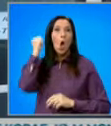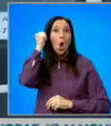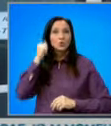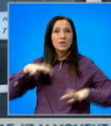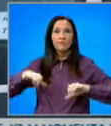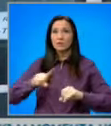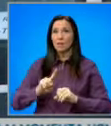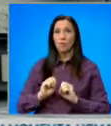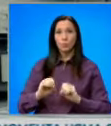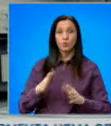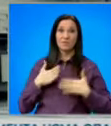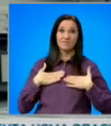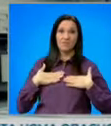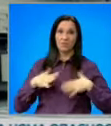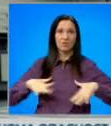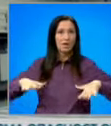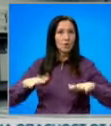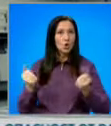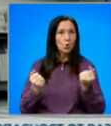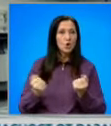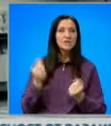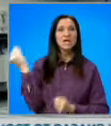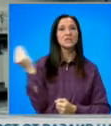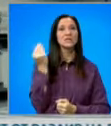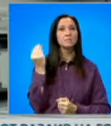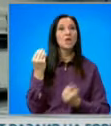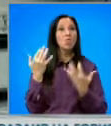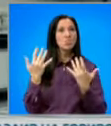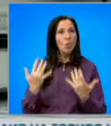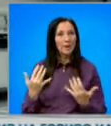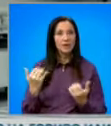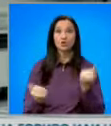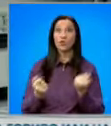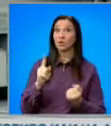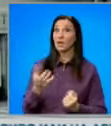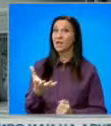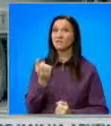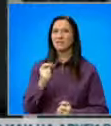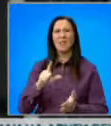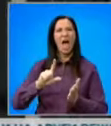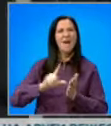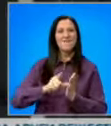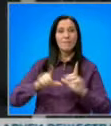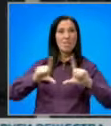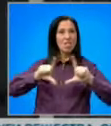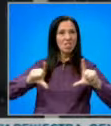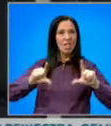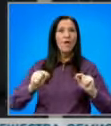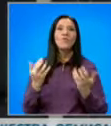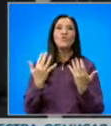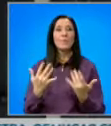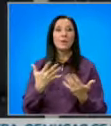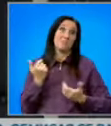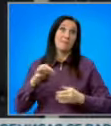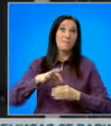да не допускат на своя територия автомобили с сръбска регистрация. Шофьорите трябва да вземат временни и номера. Нямам избор.